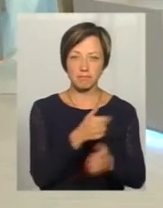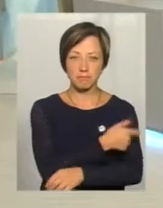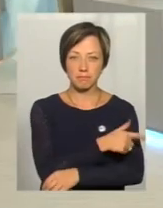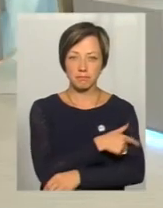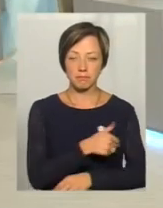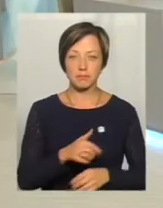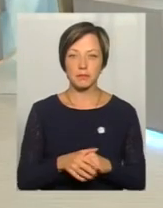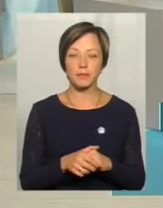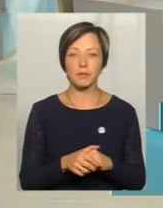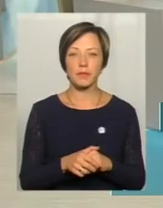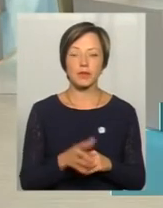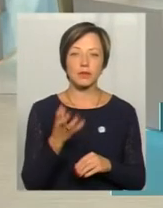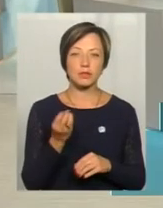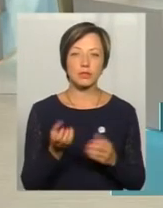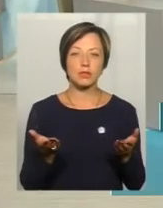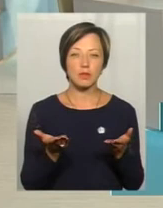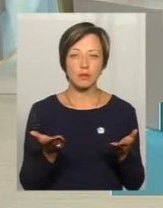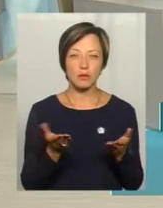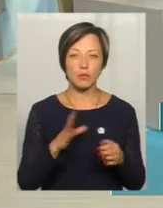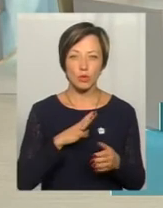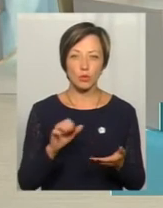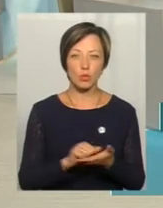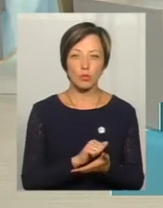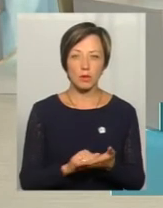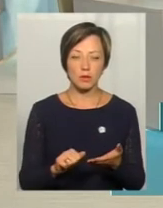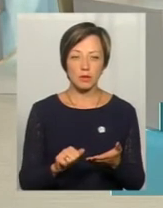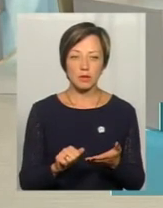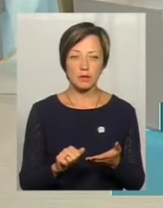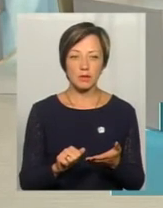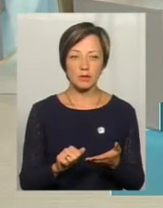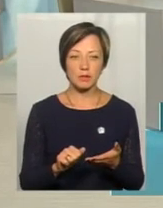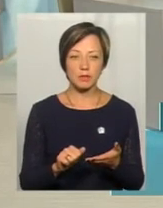Далі дещо в нас були документи, дай Бог пам'яті.